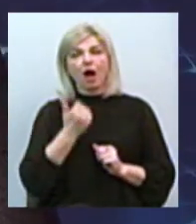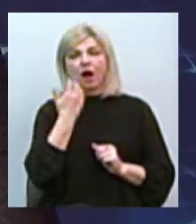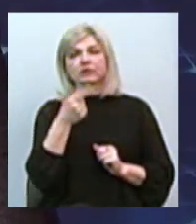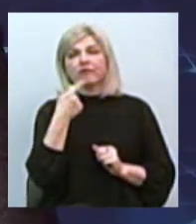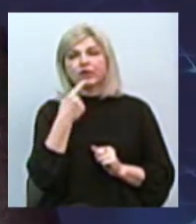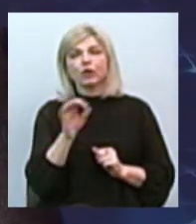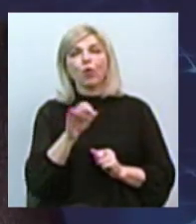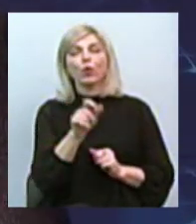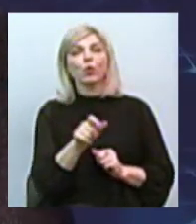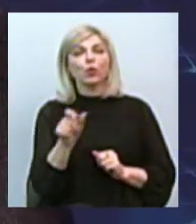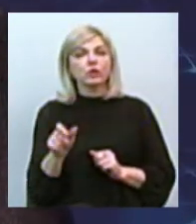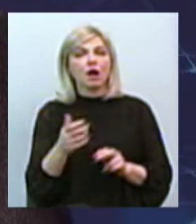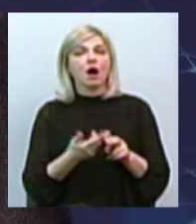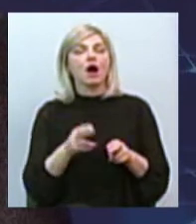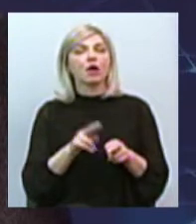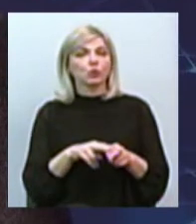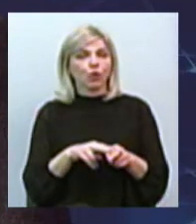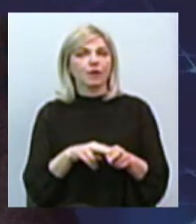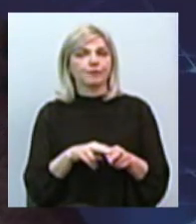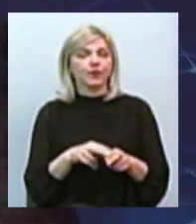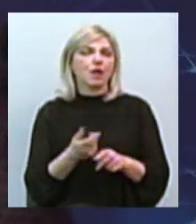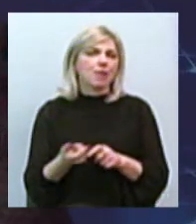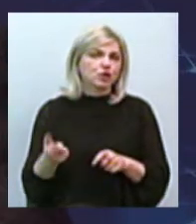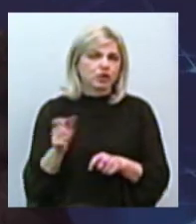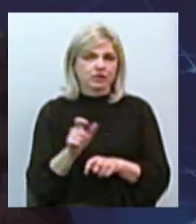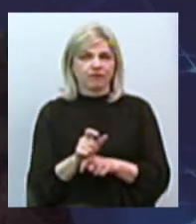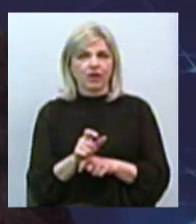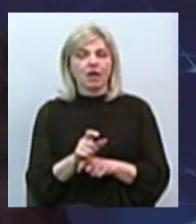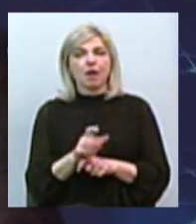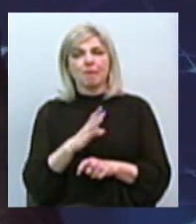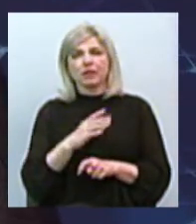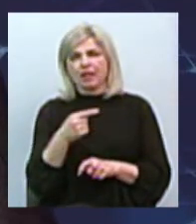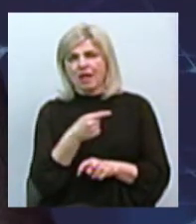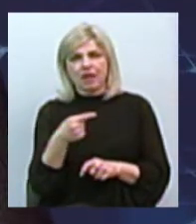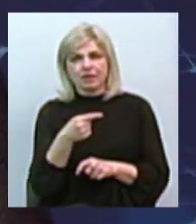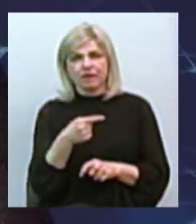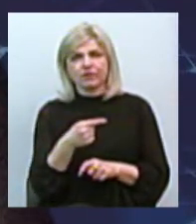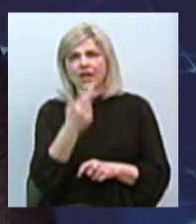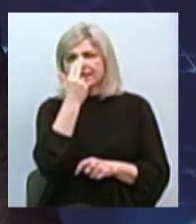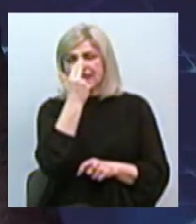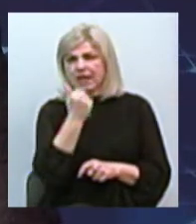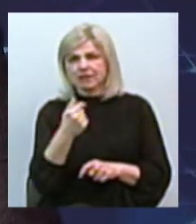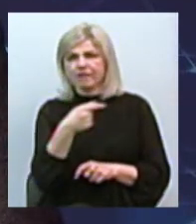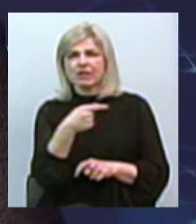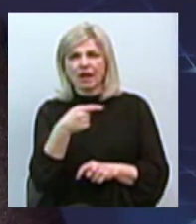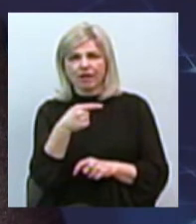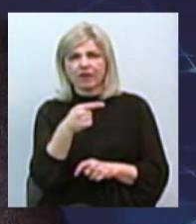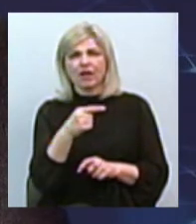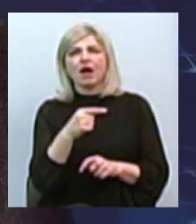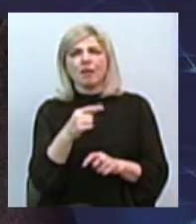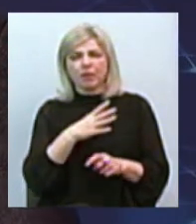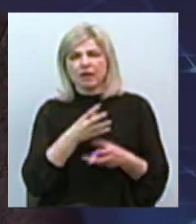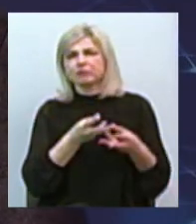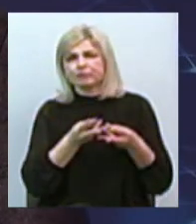о людях, котрим вам в більшинстві, в общем-то, було негативне, т.е. вот ці стереотипи негативні, заложені в обществі,